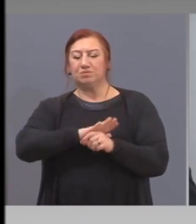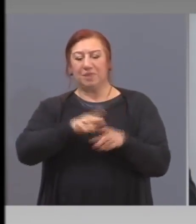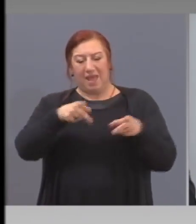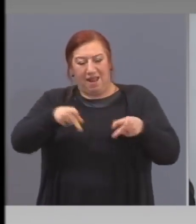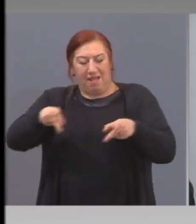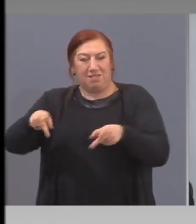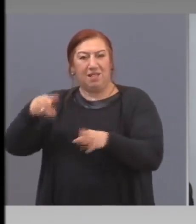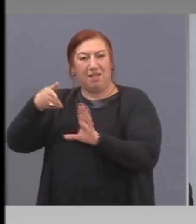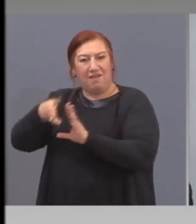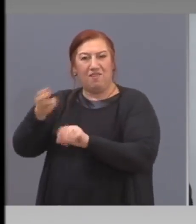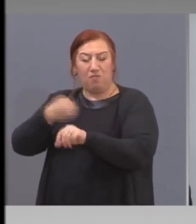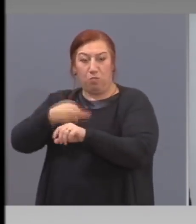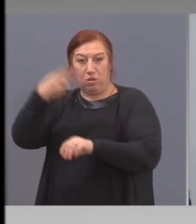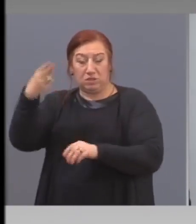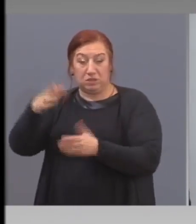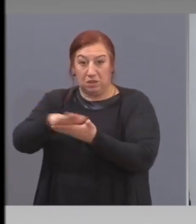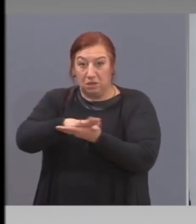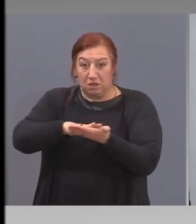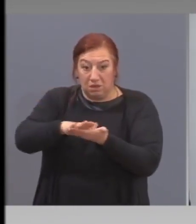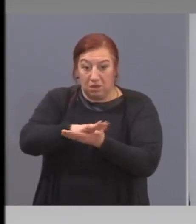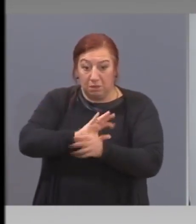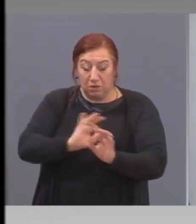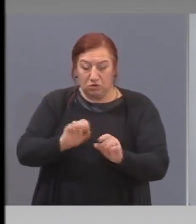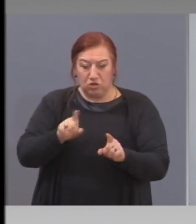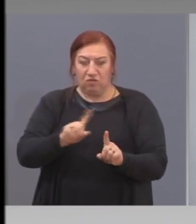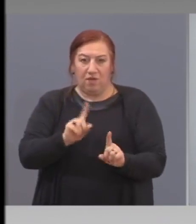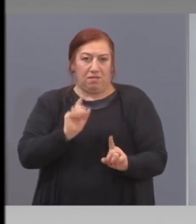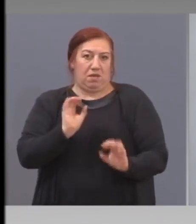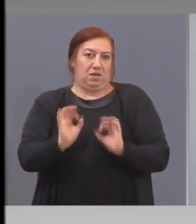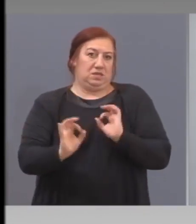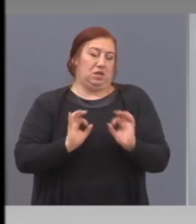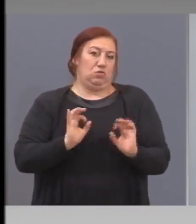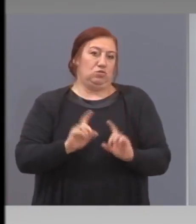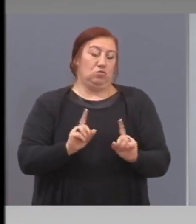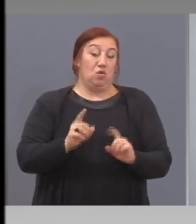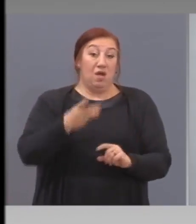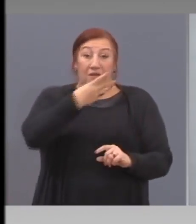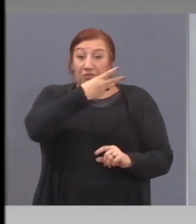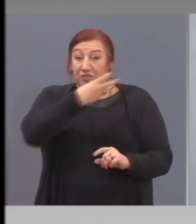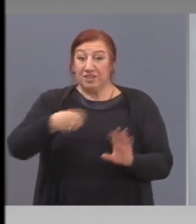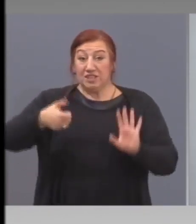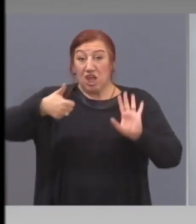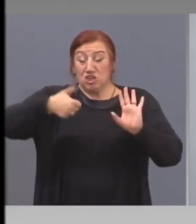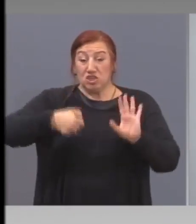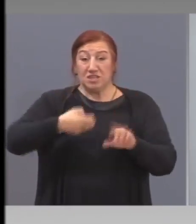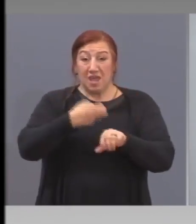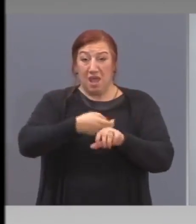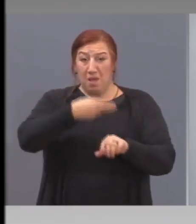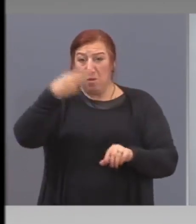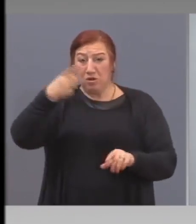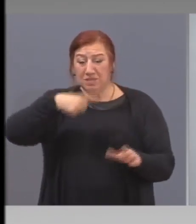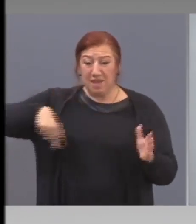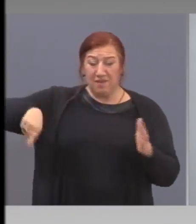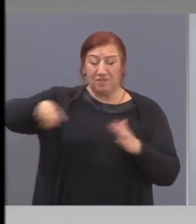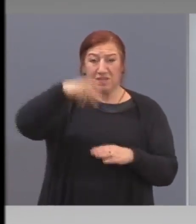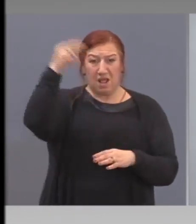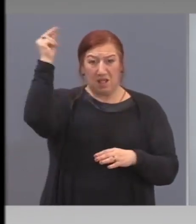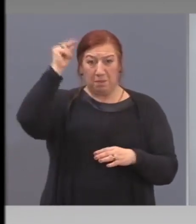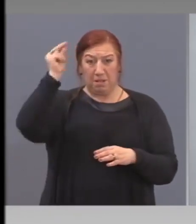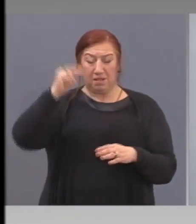меко казано, несериозно. 360 болници имаме в страната. Не знам колко санаториума.